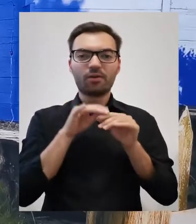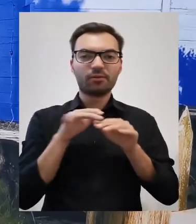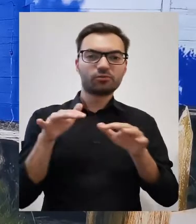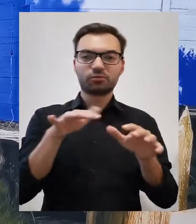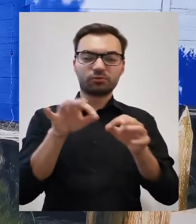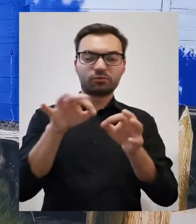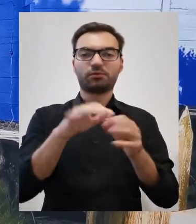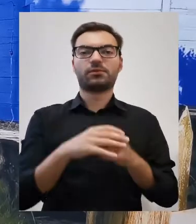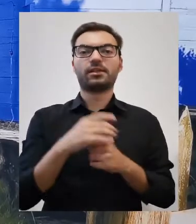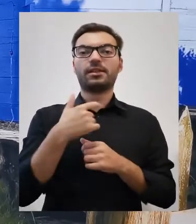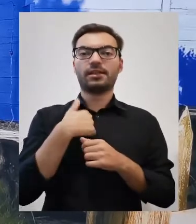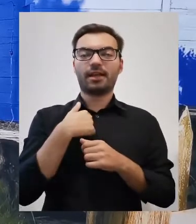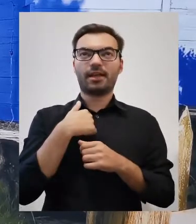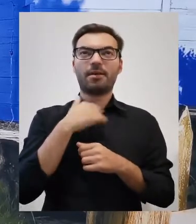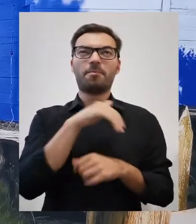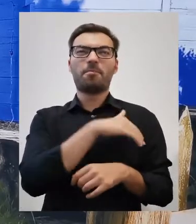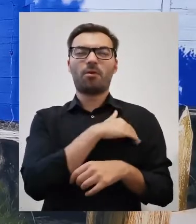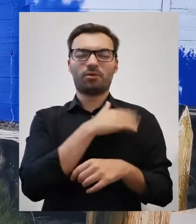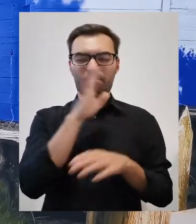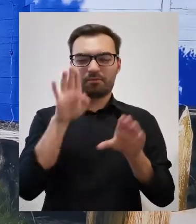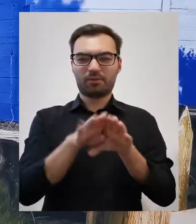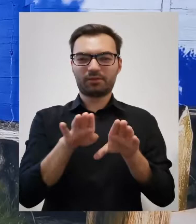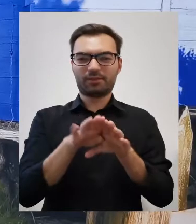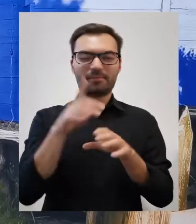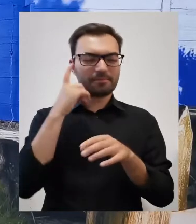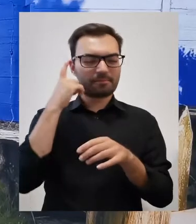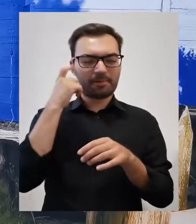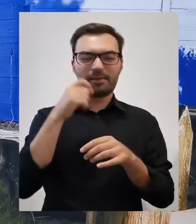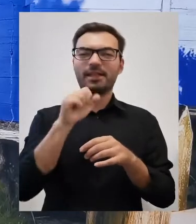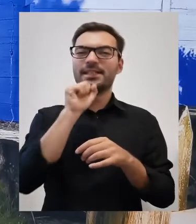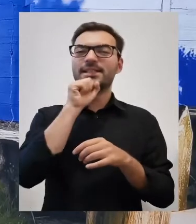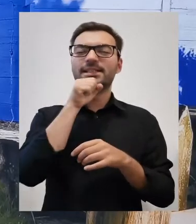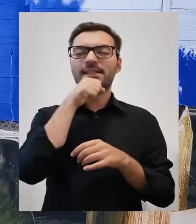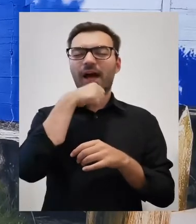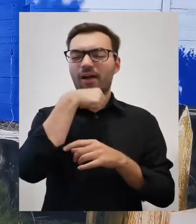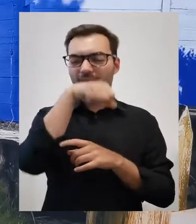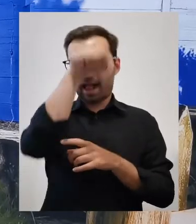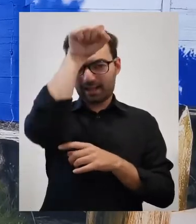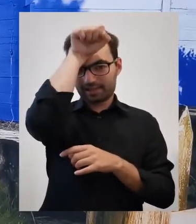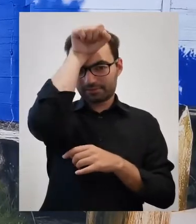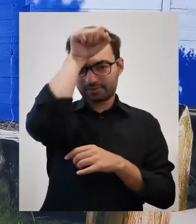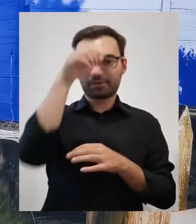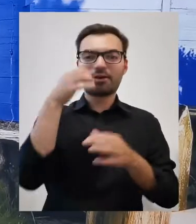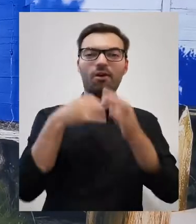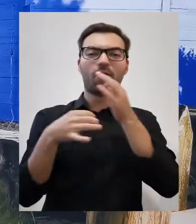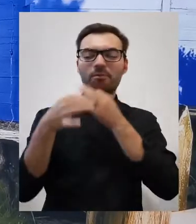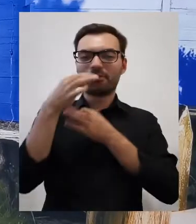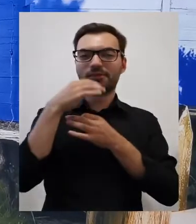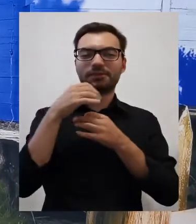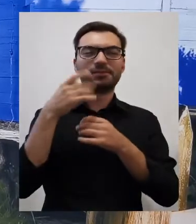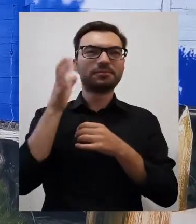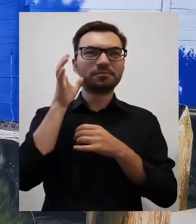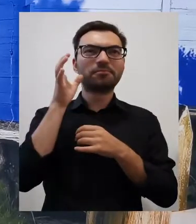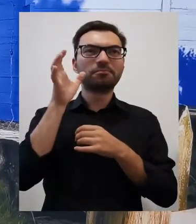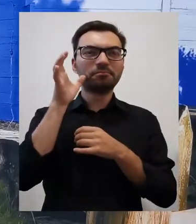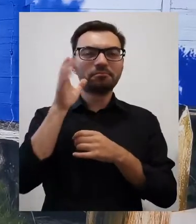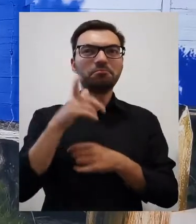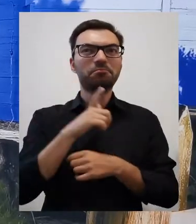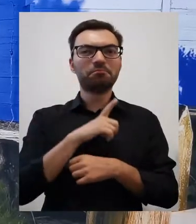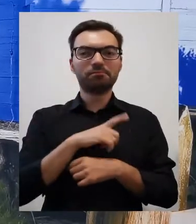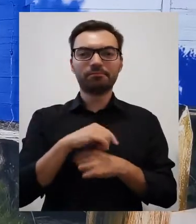ale ja ze swojej szkoły podstawowej świetnie pamiętam takie lekcje o starożytnym Egipcie, kiedy mi opowiadano,